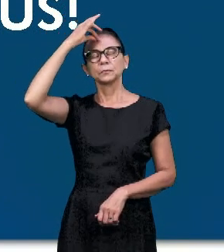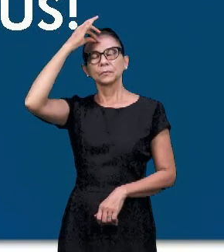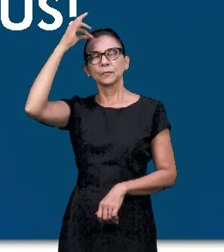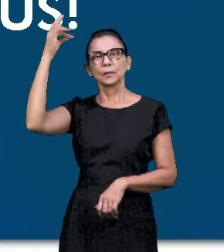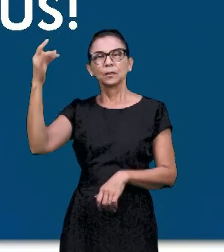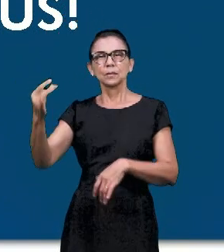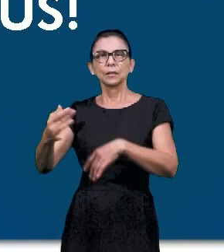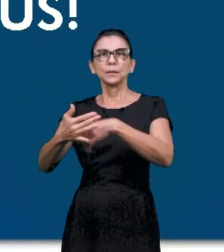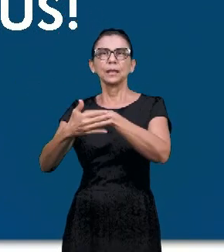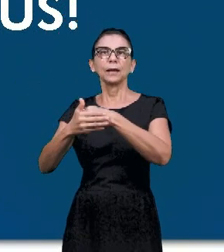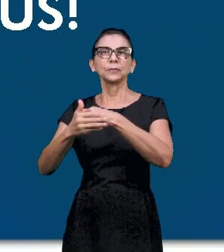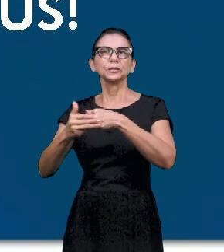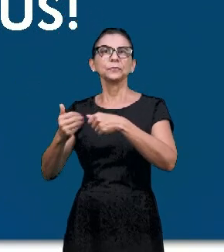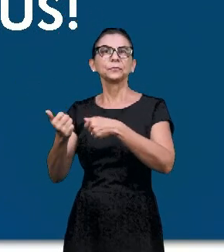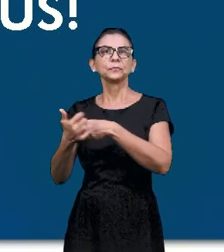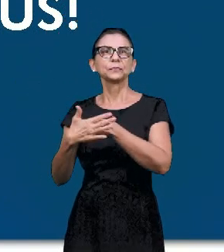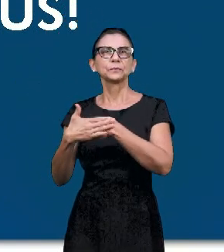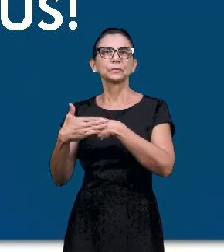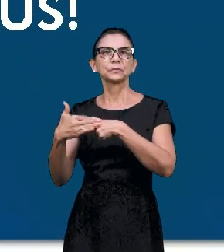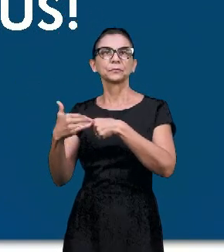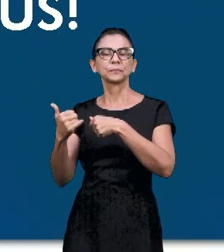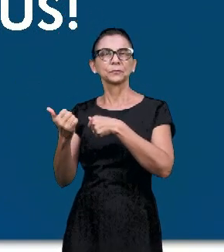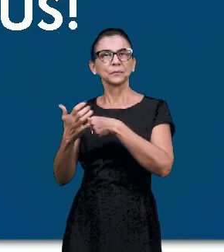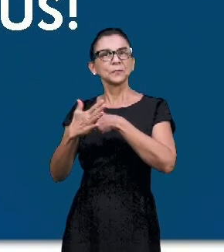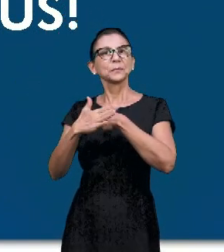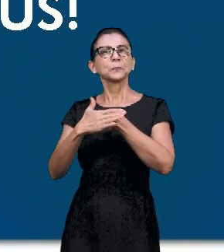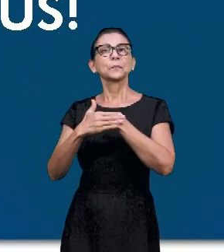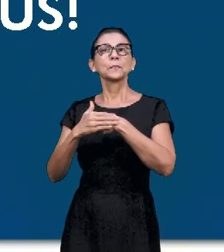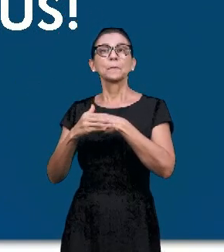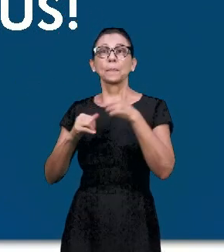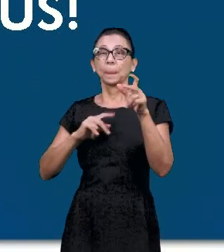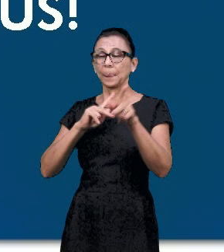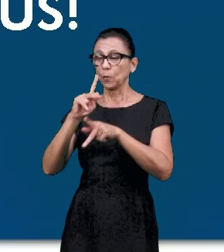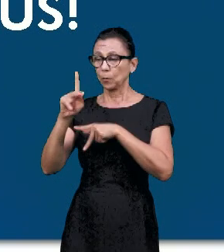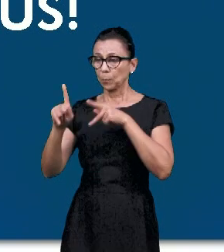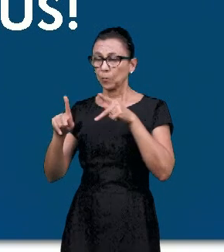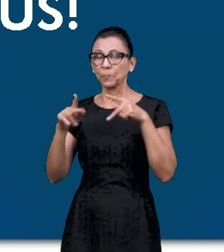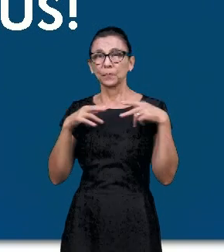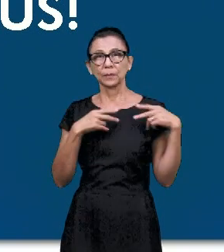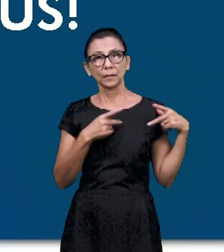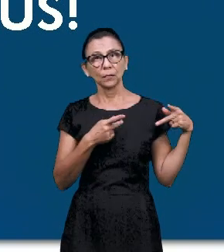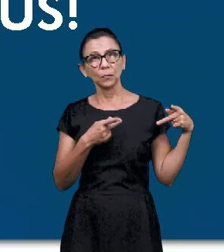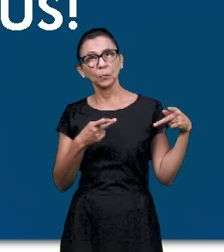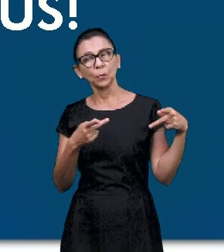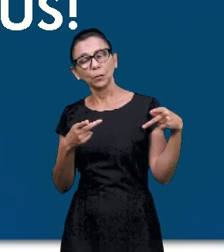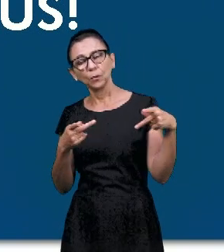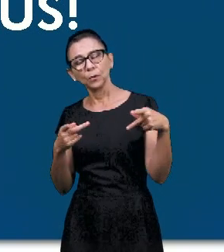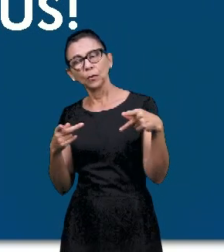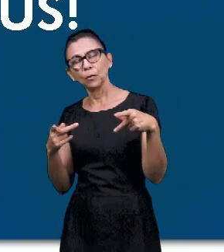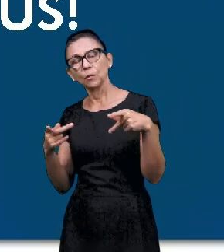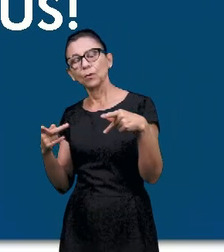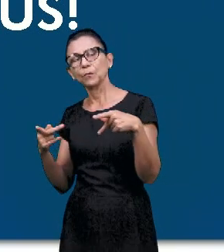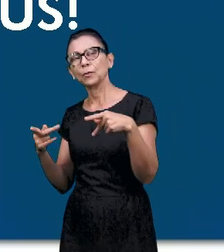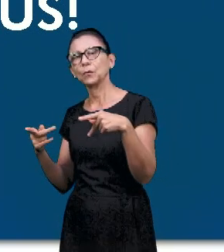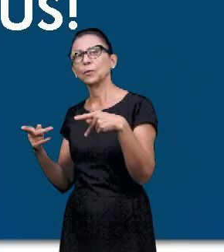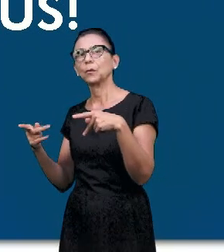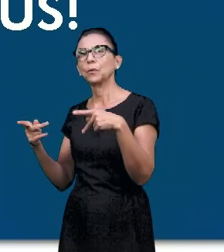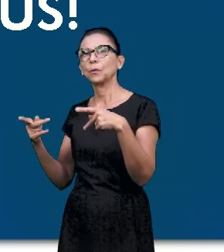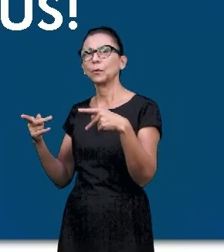Дух Святой, Утешитель. Посети народ Твой благодатью и любовью.